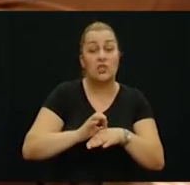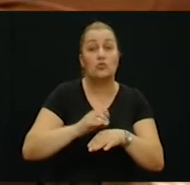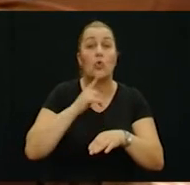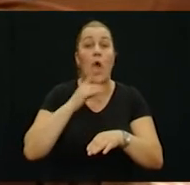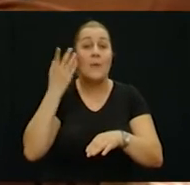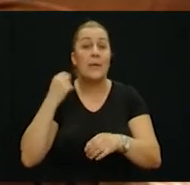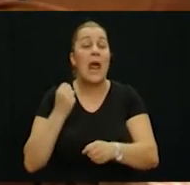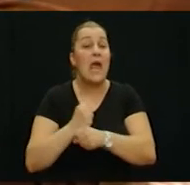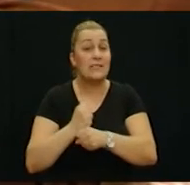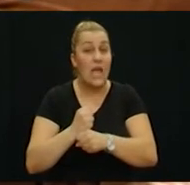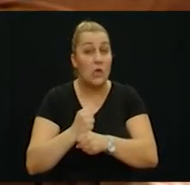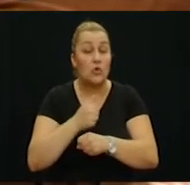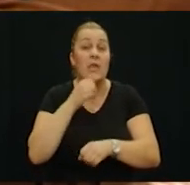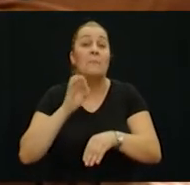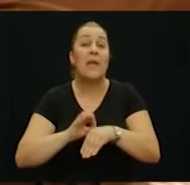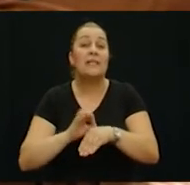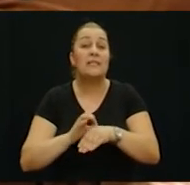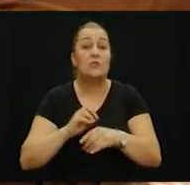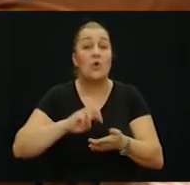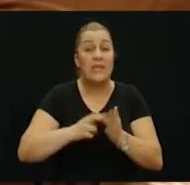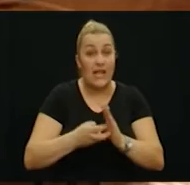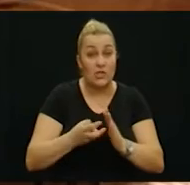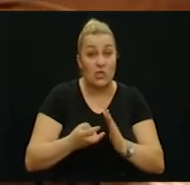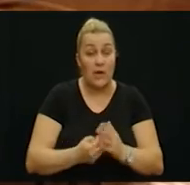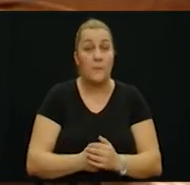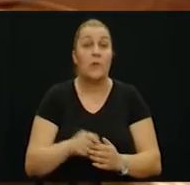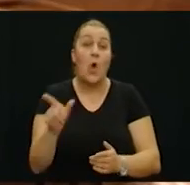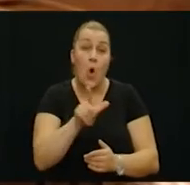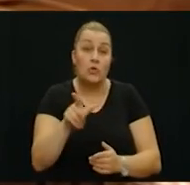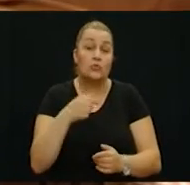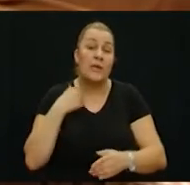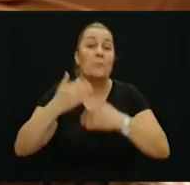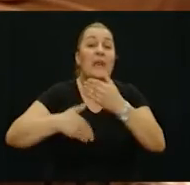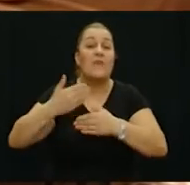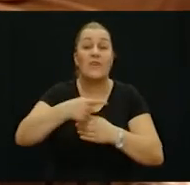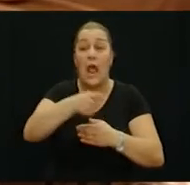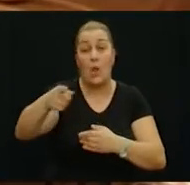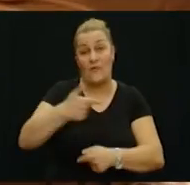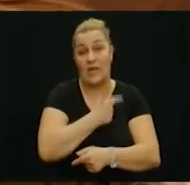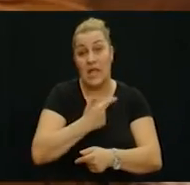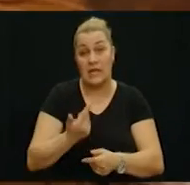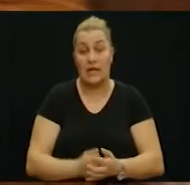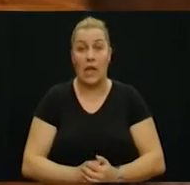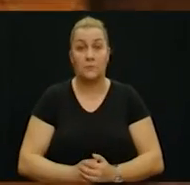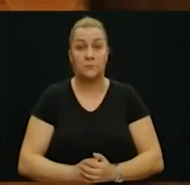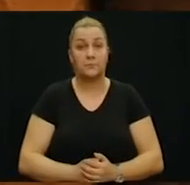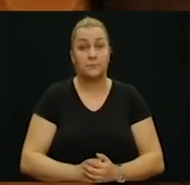doktoricu Semenić, i imao sam medicinu tekničara, patera Smiljana Barešića. Oni su mi previjali ranjenike.